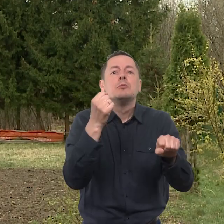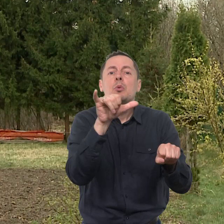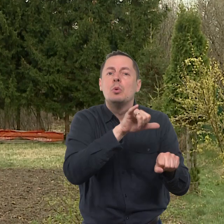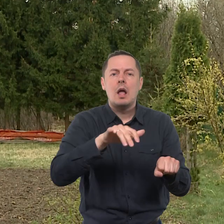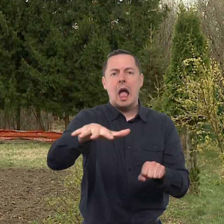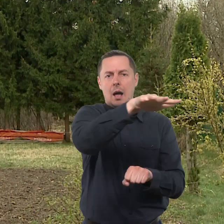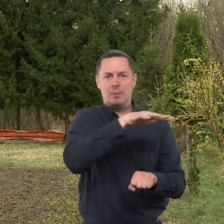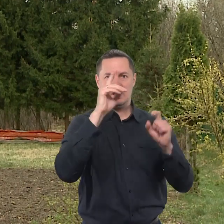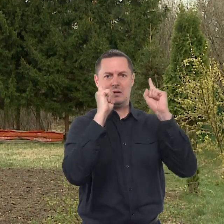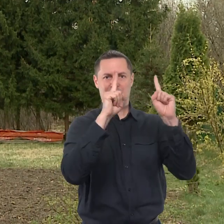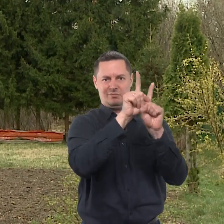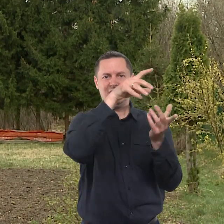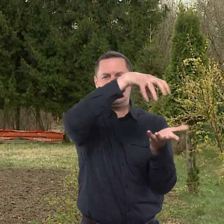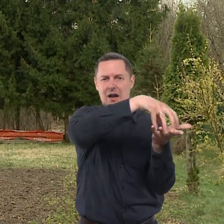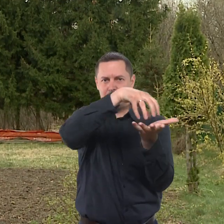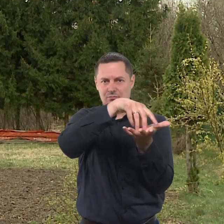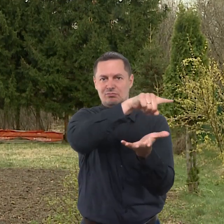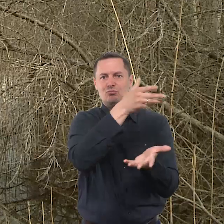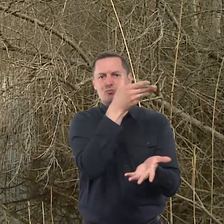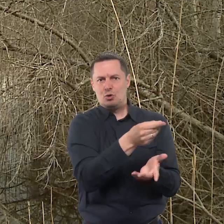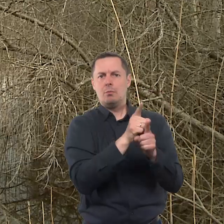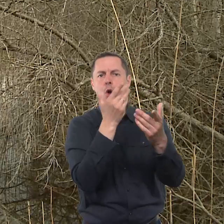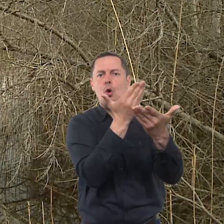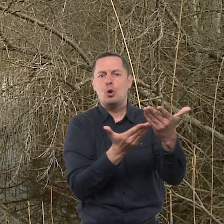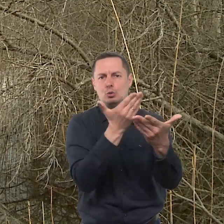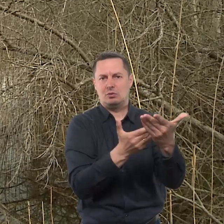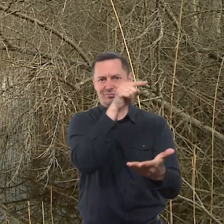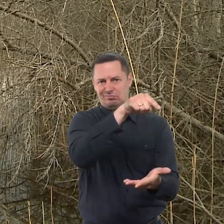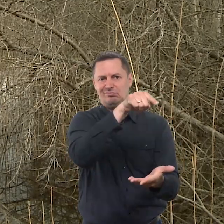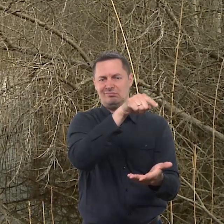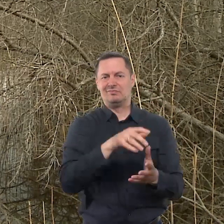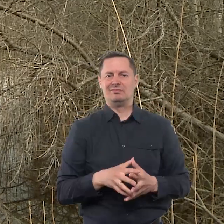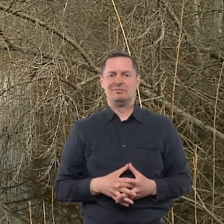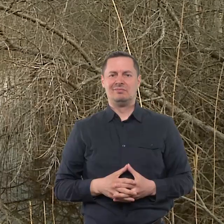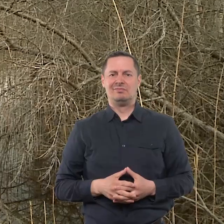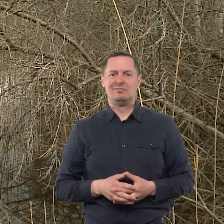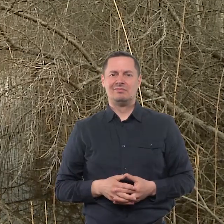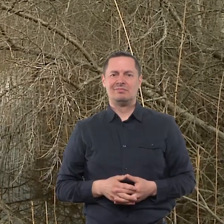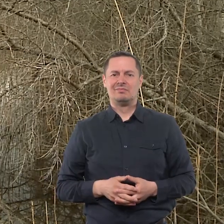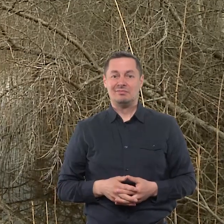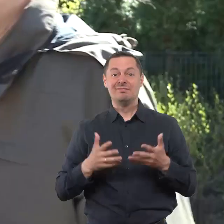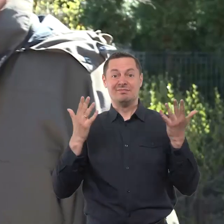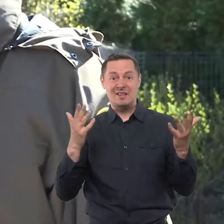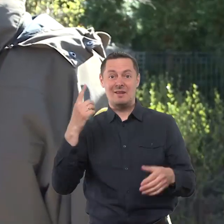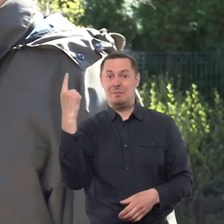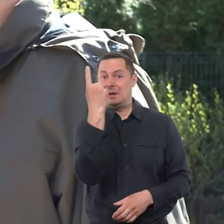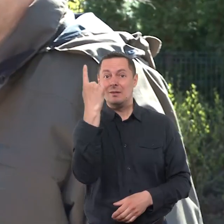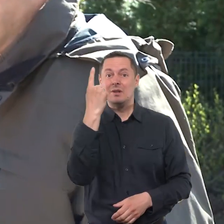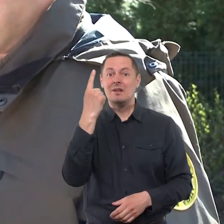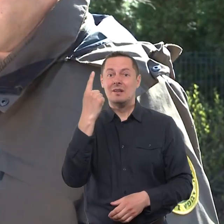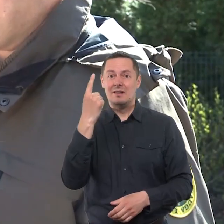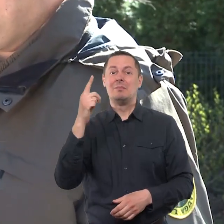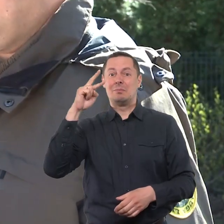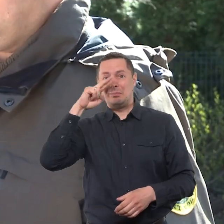konsultavimo tarnybą, nes kitų atvejų gali grėsti ne mažos baudos. Visų pirma tada bus skaičiuojama žala